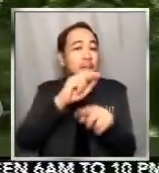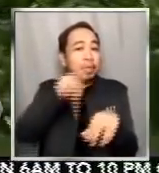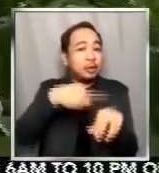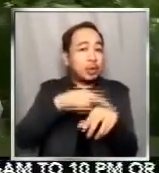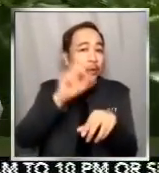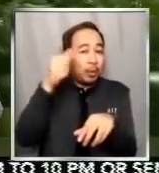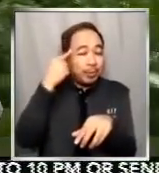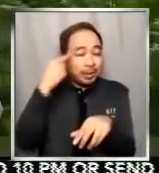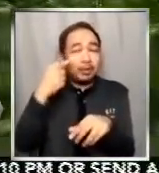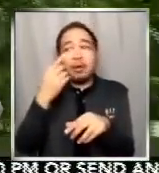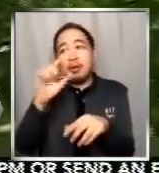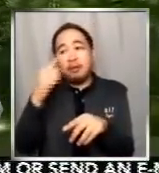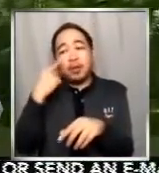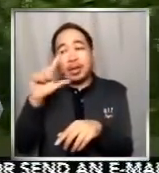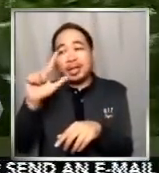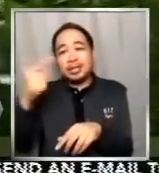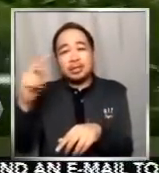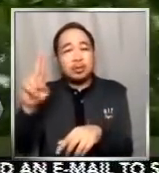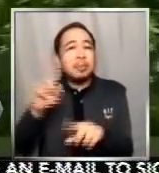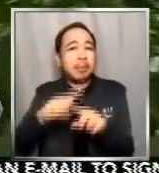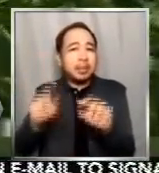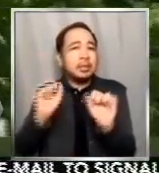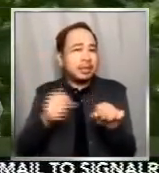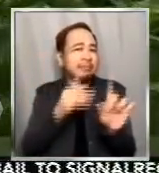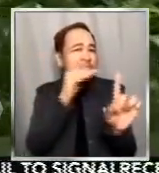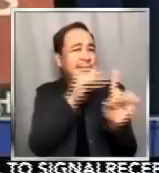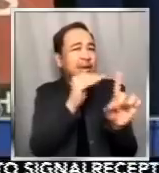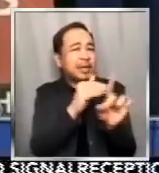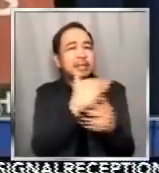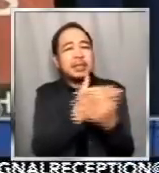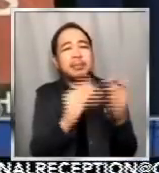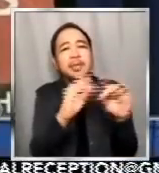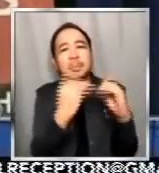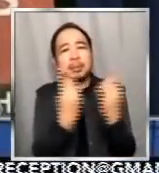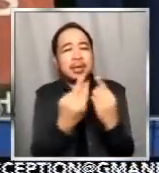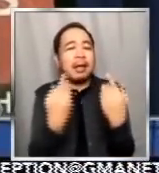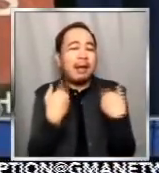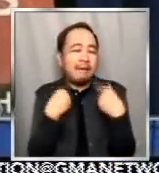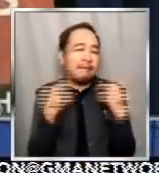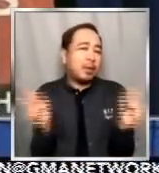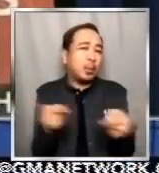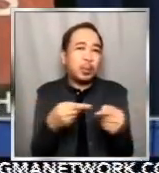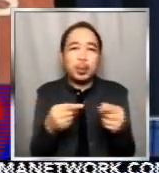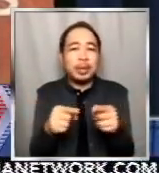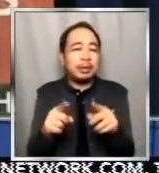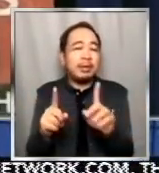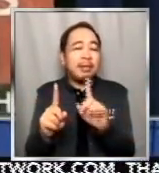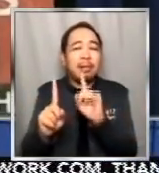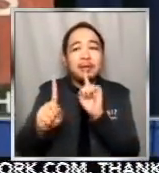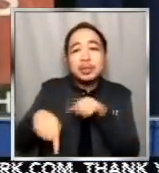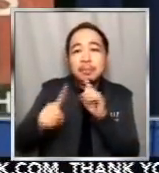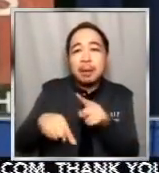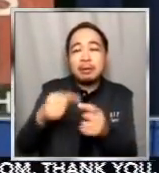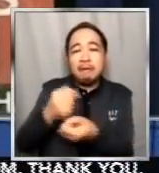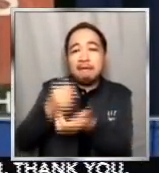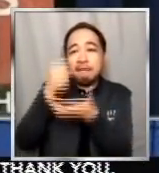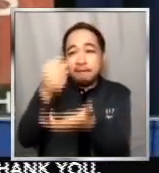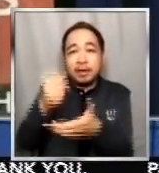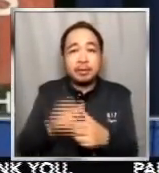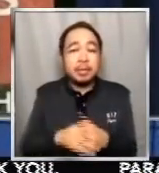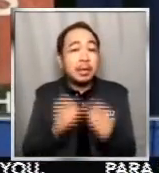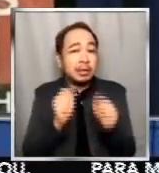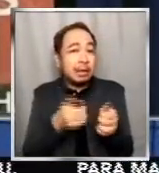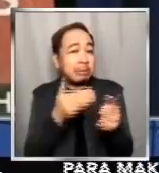departementong may quick reaction fund para sa mga kalamidad. Pwede po silang mag-request ng augmentation sa mga